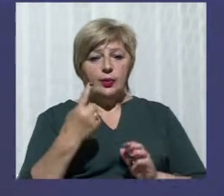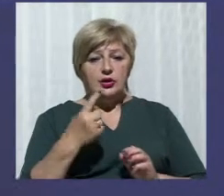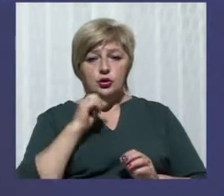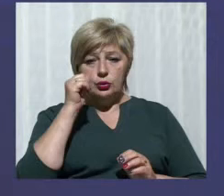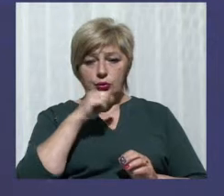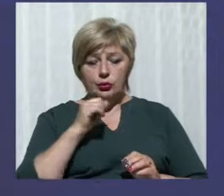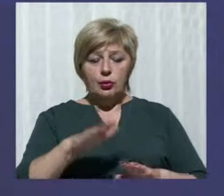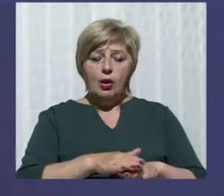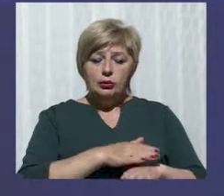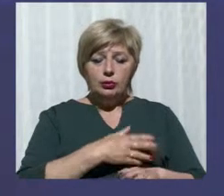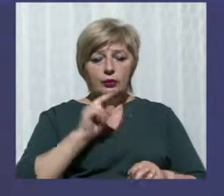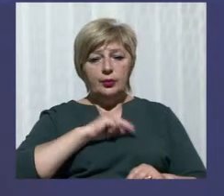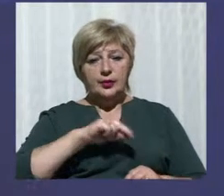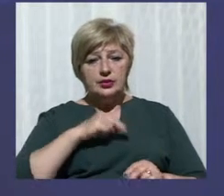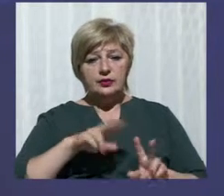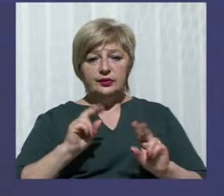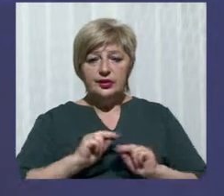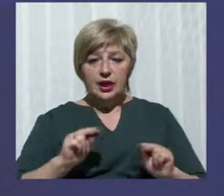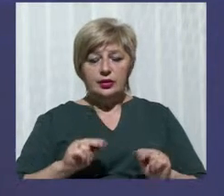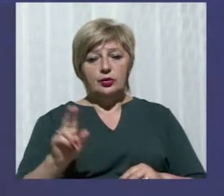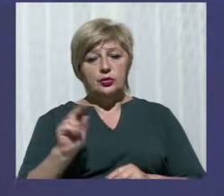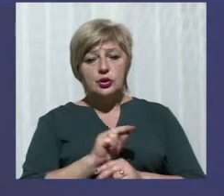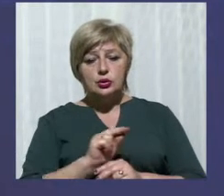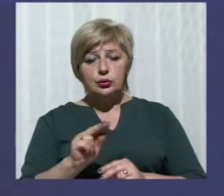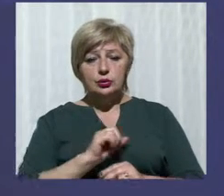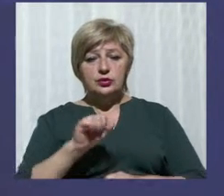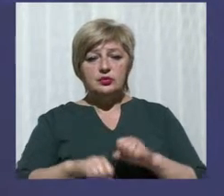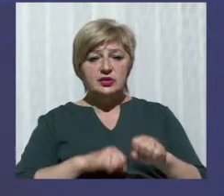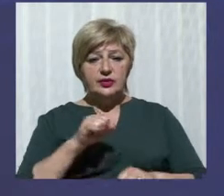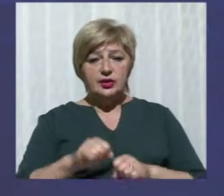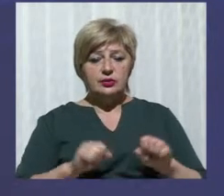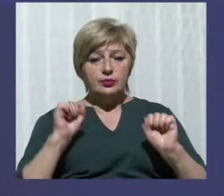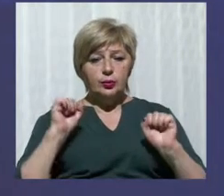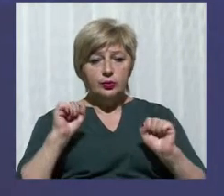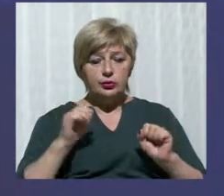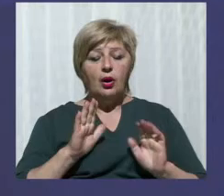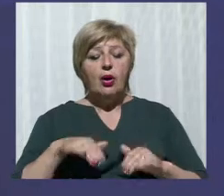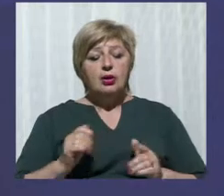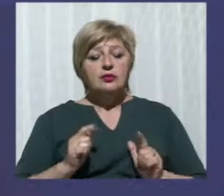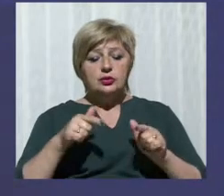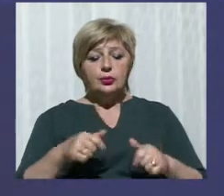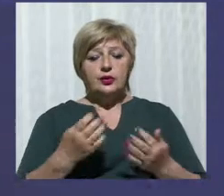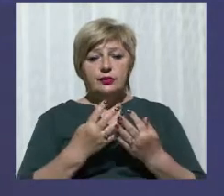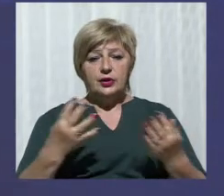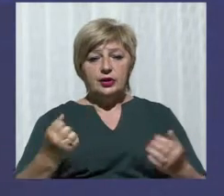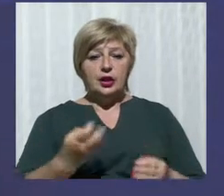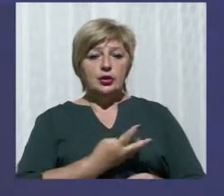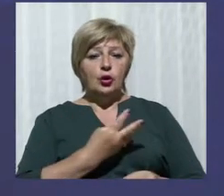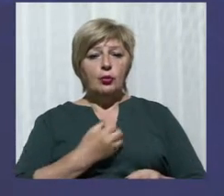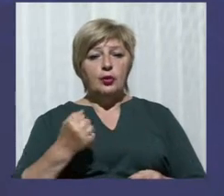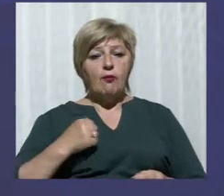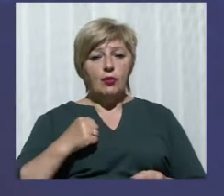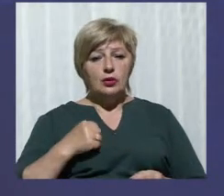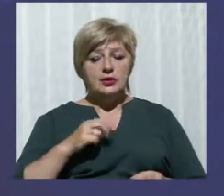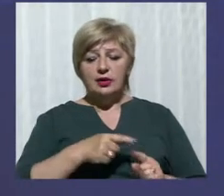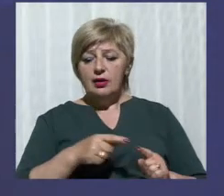тренером та інструктором з велоспорту. У 2017-му вступив у ряди добровольців. Протягом двох років